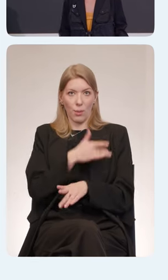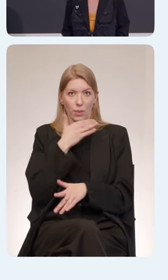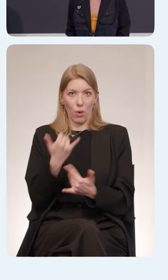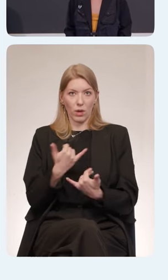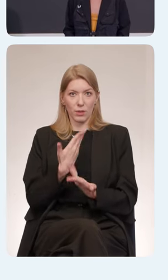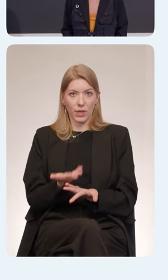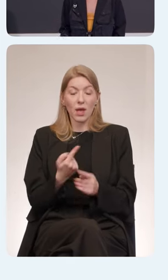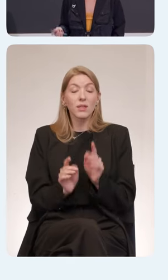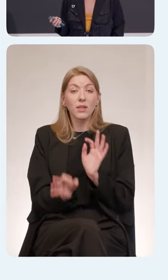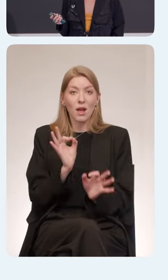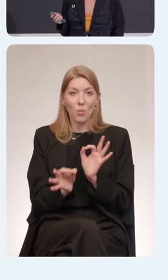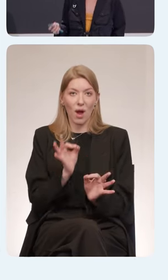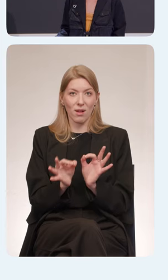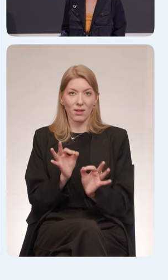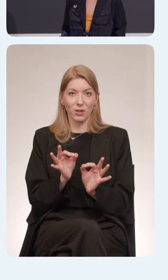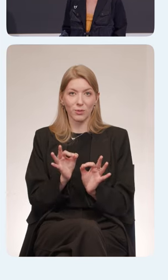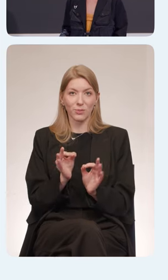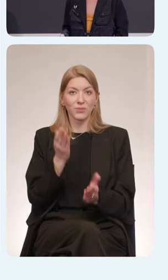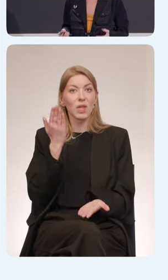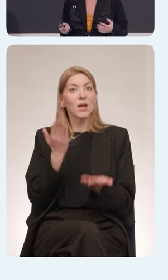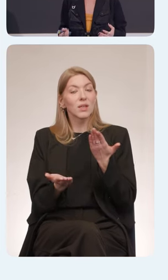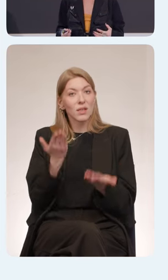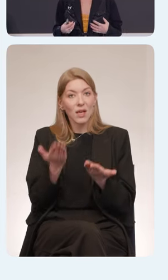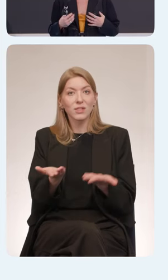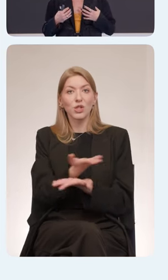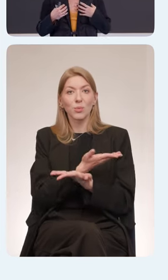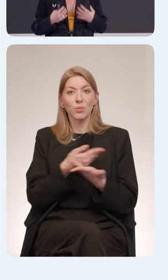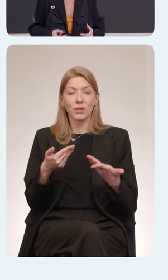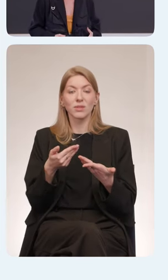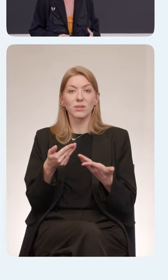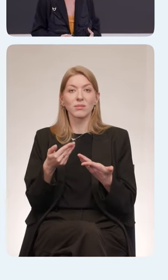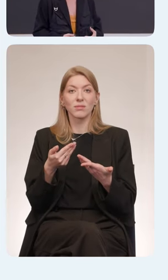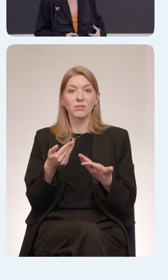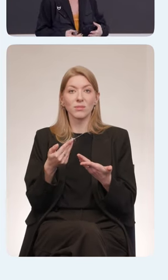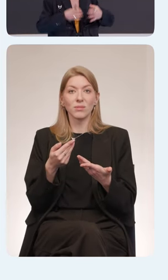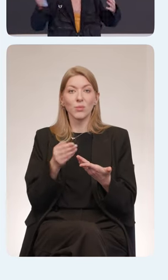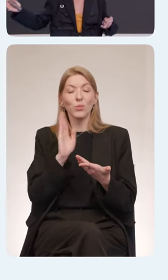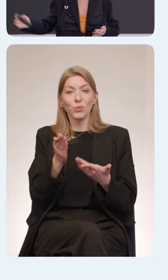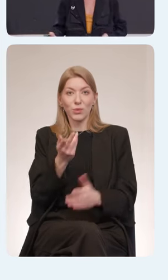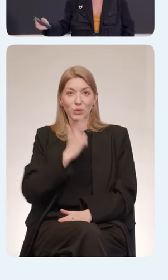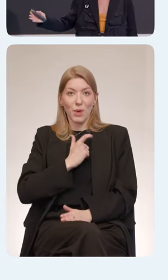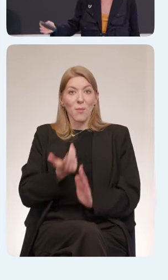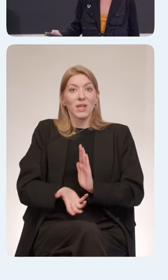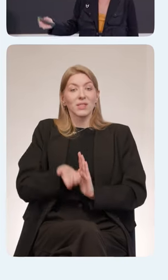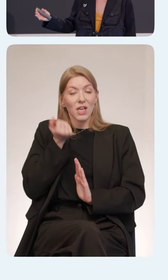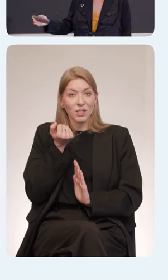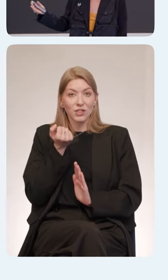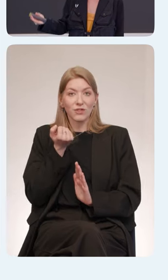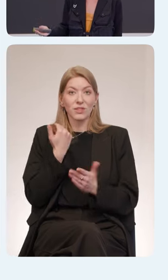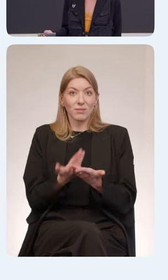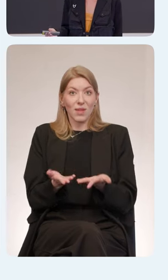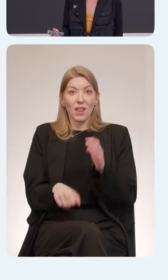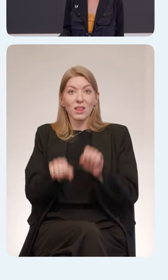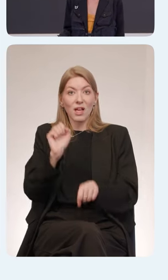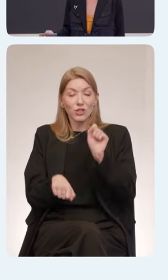Это нормально. Если мы не научимся себя поддерживать, потому что доступность на самом деле, это же